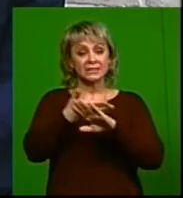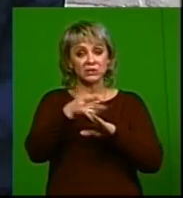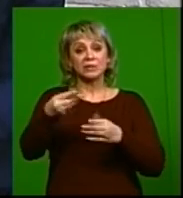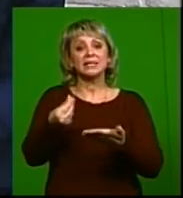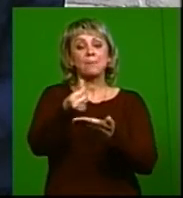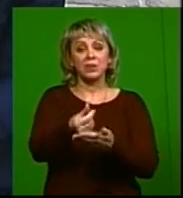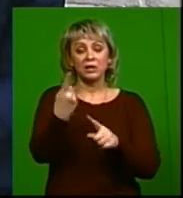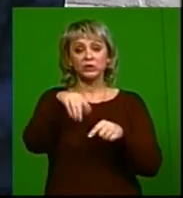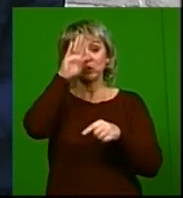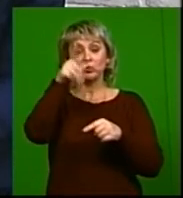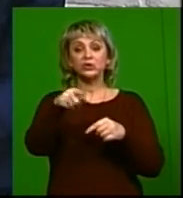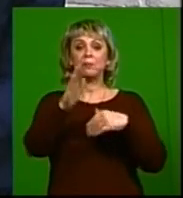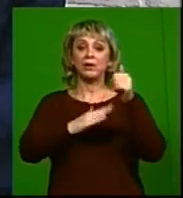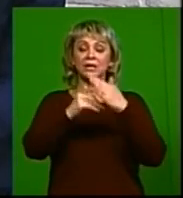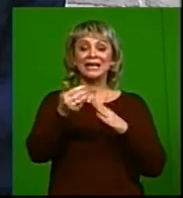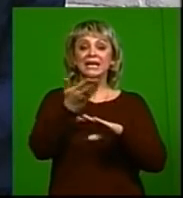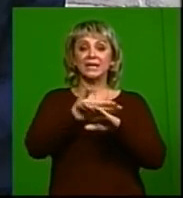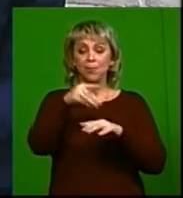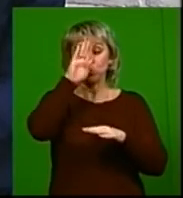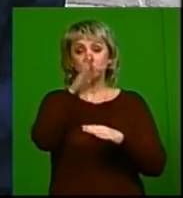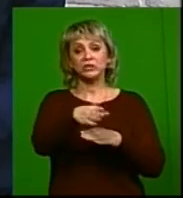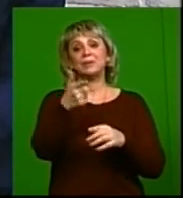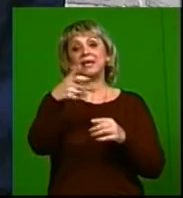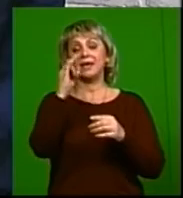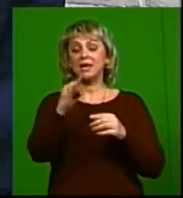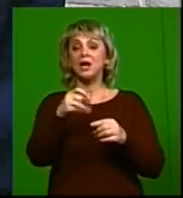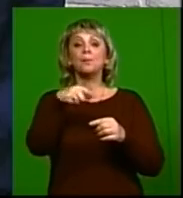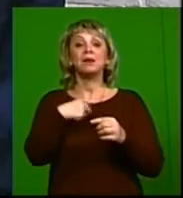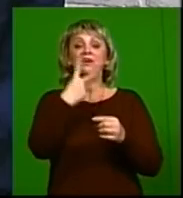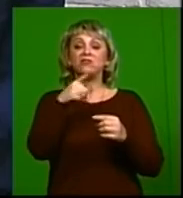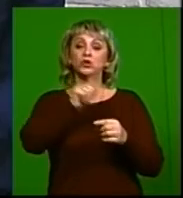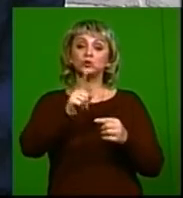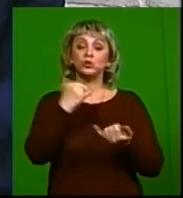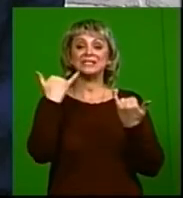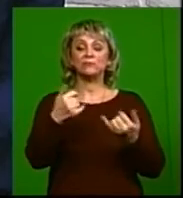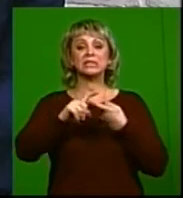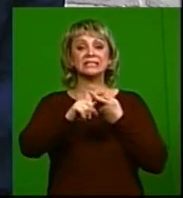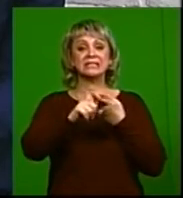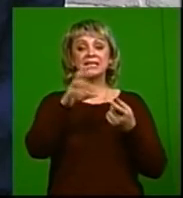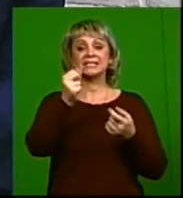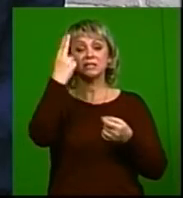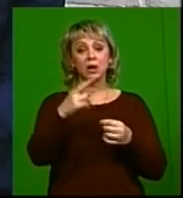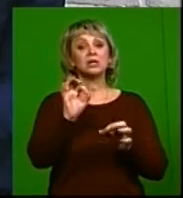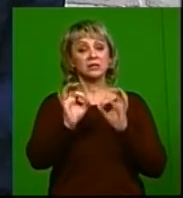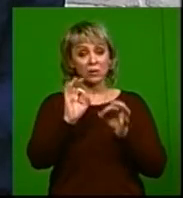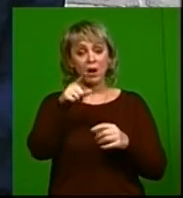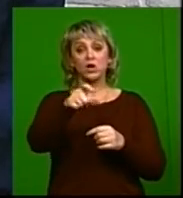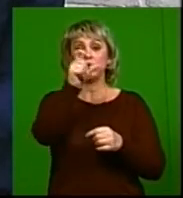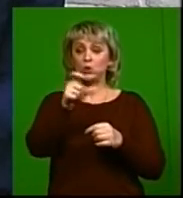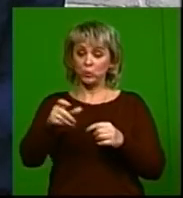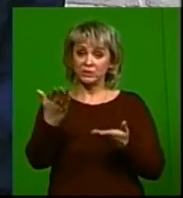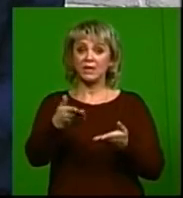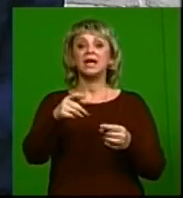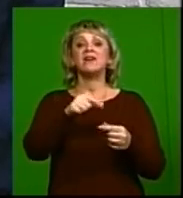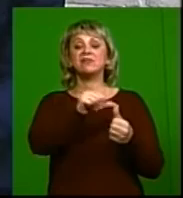Это мужчины, практикующие сексуальный контакт с мужчинами. Но тем не менее, сегодня мы видим, что заражаются социально благополучные населения и